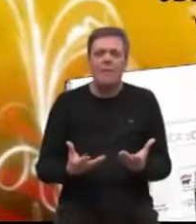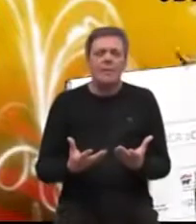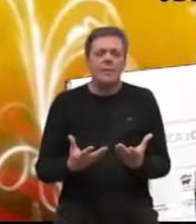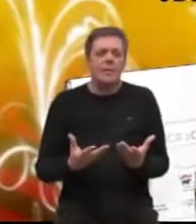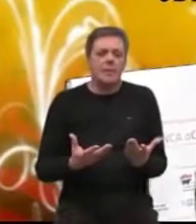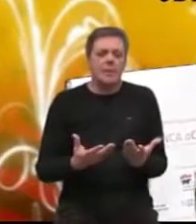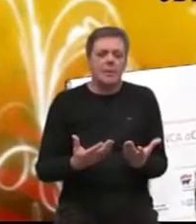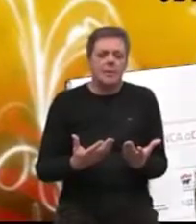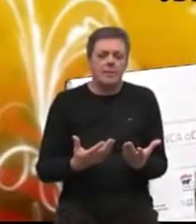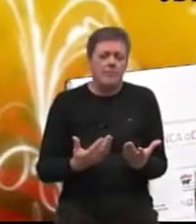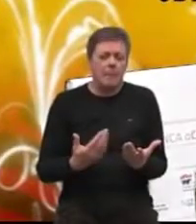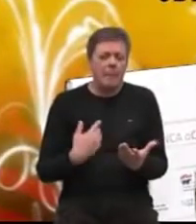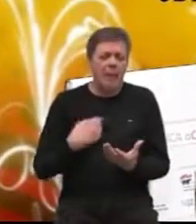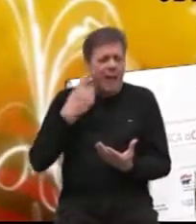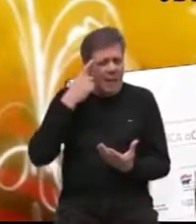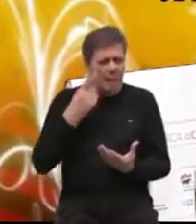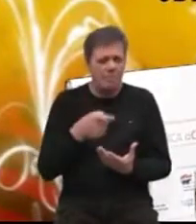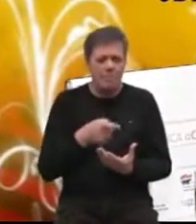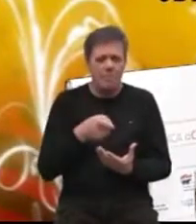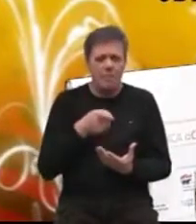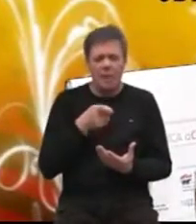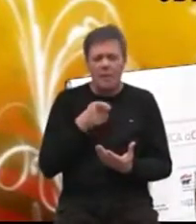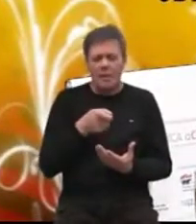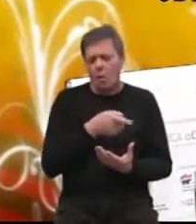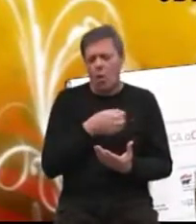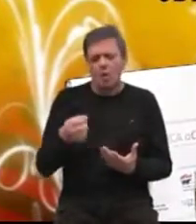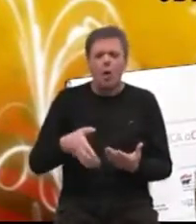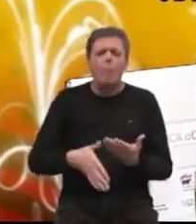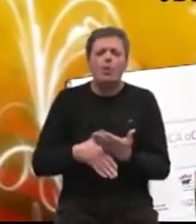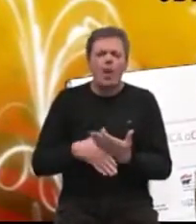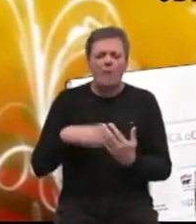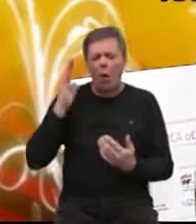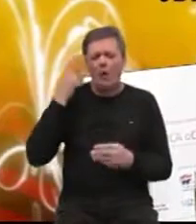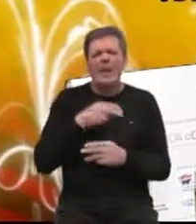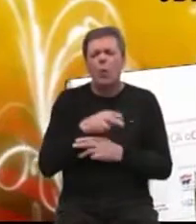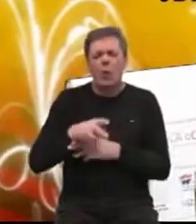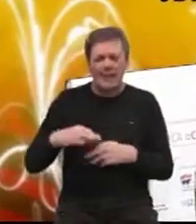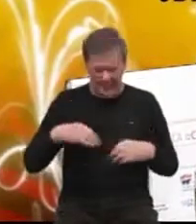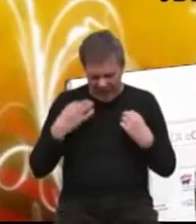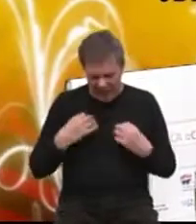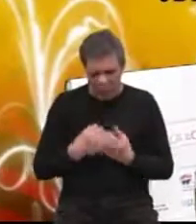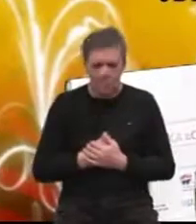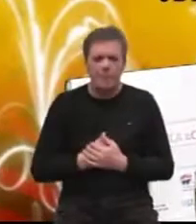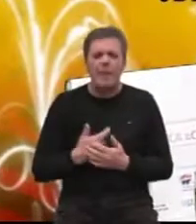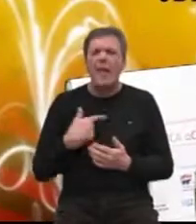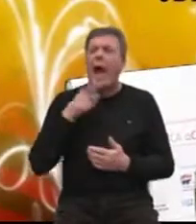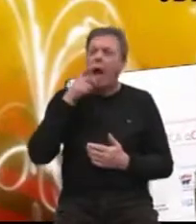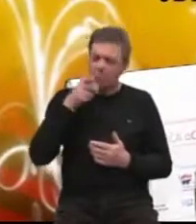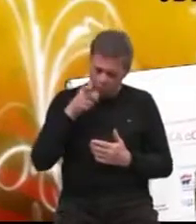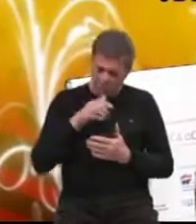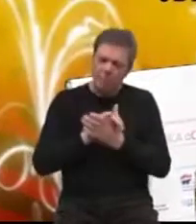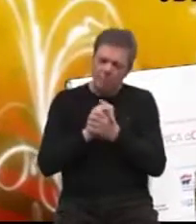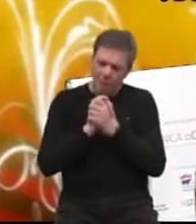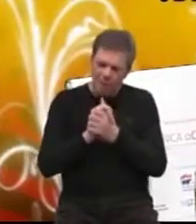dužan... Ja znam da vas odlično do sada je podržavao Gradski ured za zdravstvo. Apsolutno. ja im čestitam iz